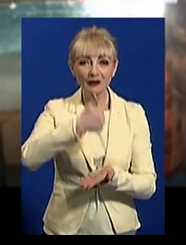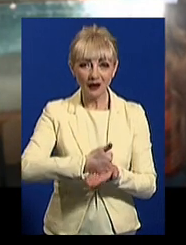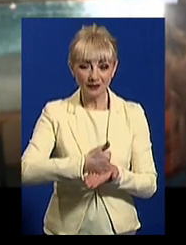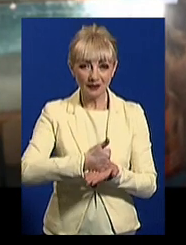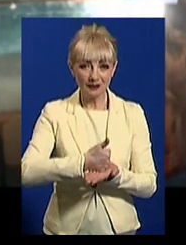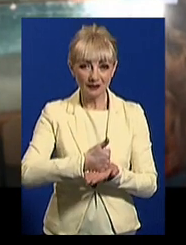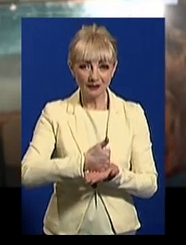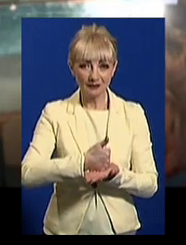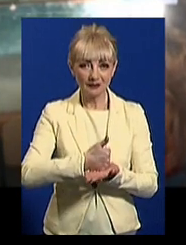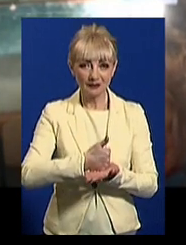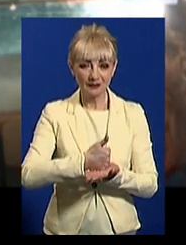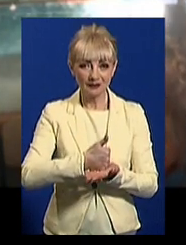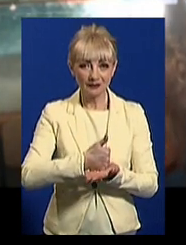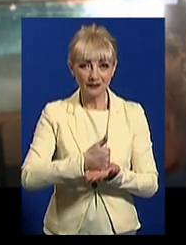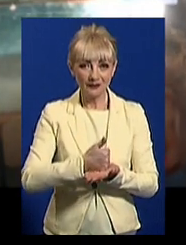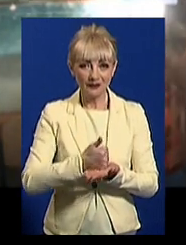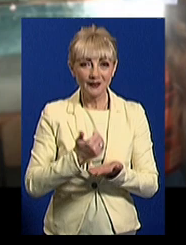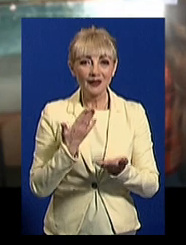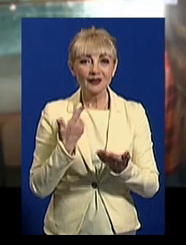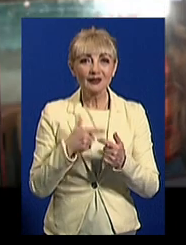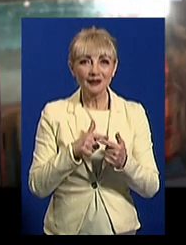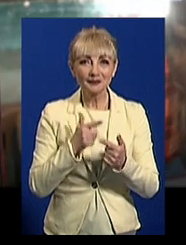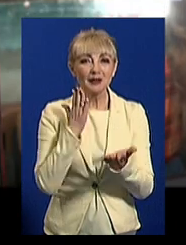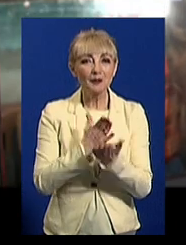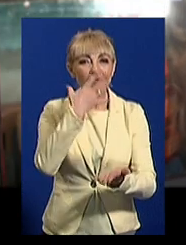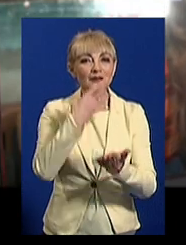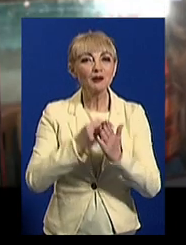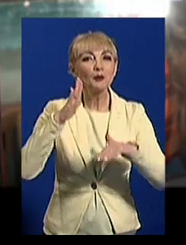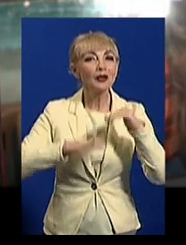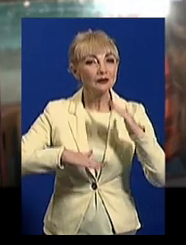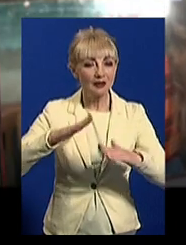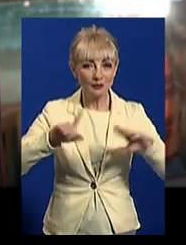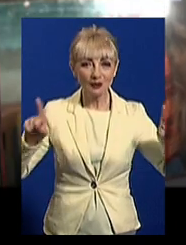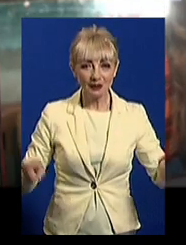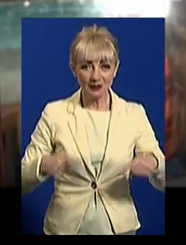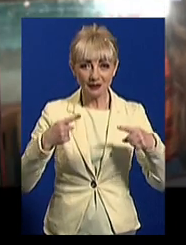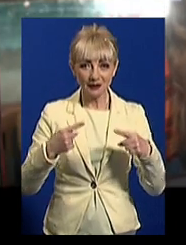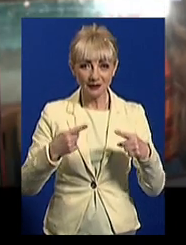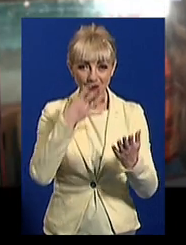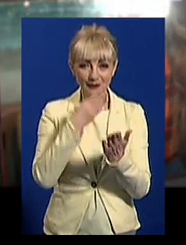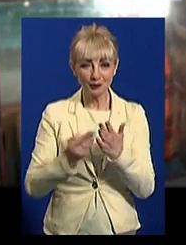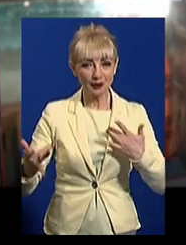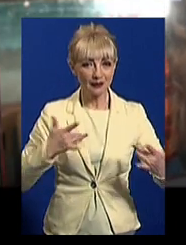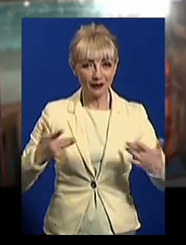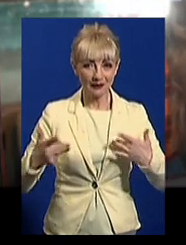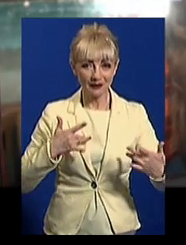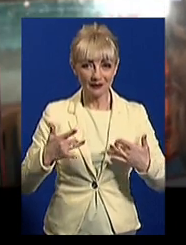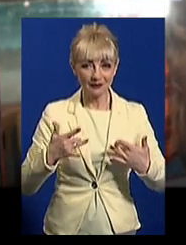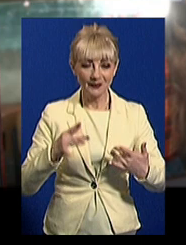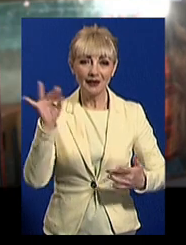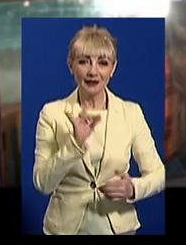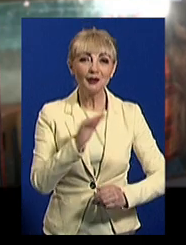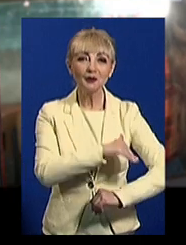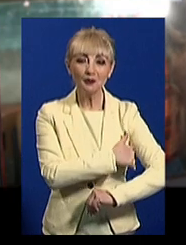поучить свою професію. Создати свій театр. І